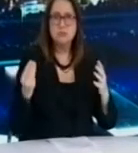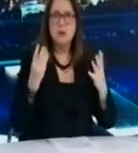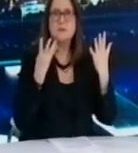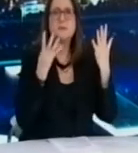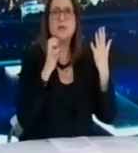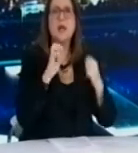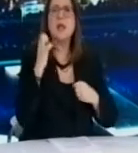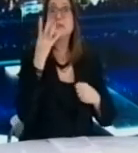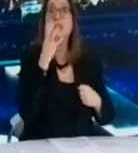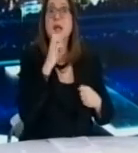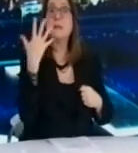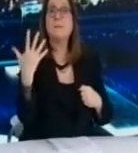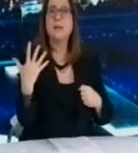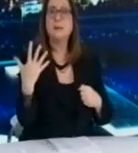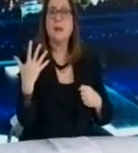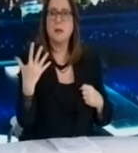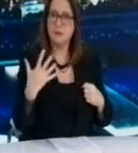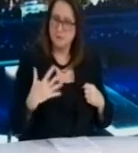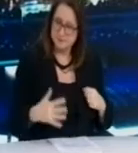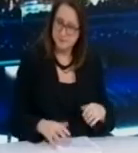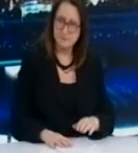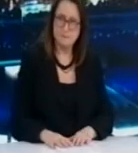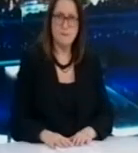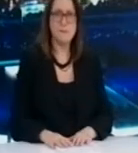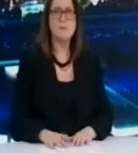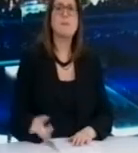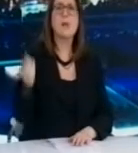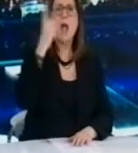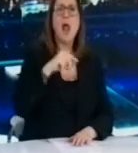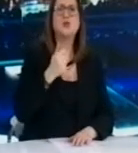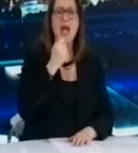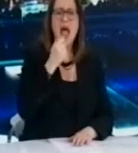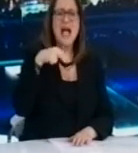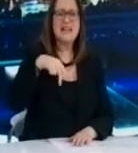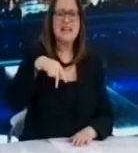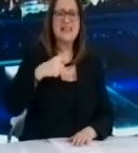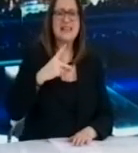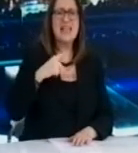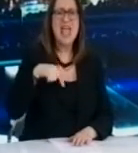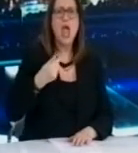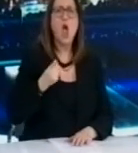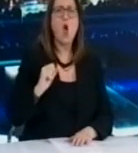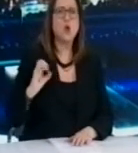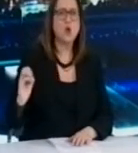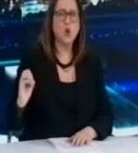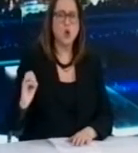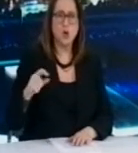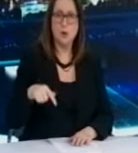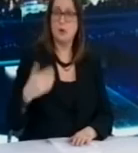Στο επίπεδο αυξημένου κινδύνου μπαίνει και ο Δήμος Αρταίων όπου τα ενεργά κρούσματα έχουν αυξηθεί από 6 στις 18 Φεβραρίου 64